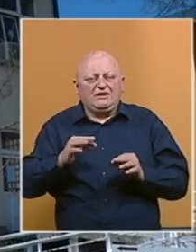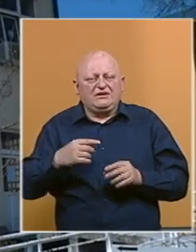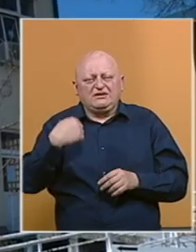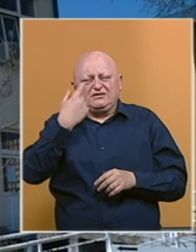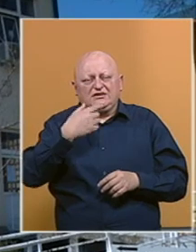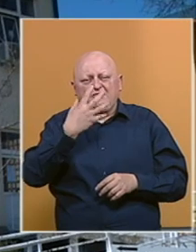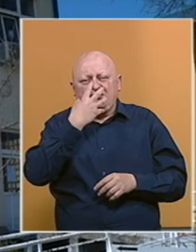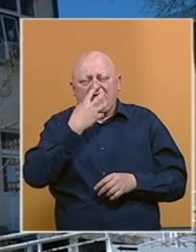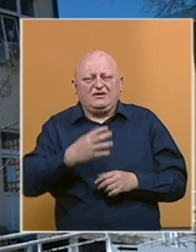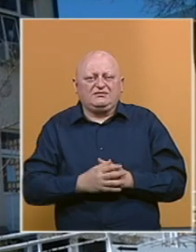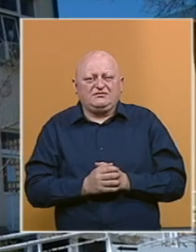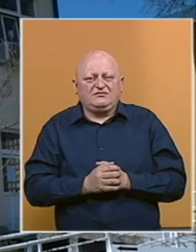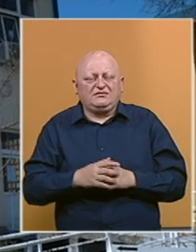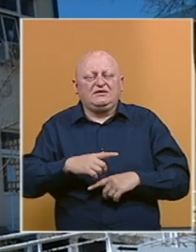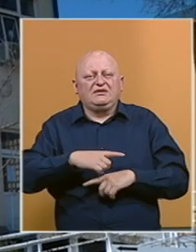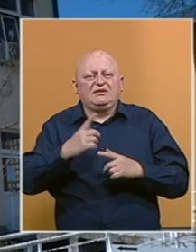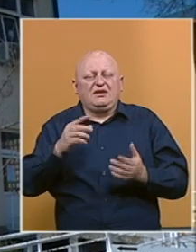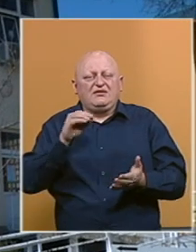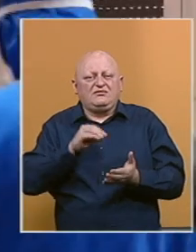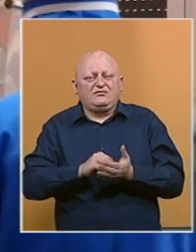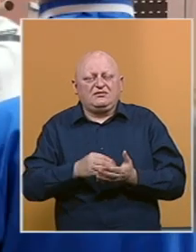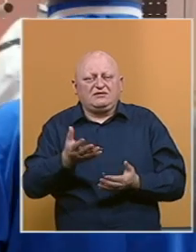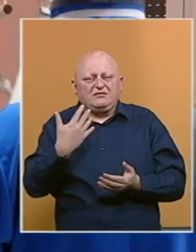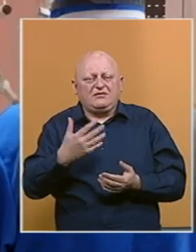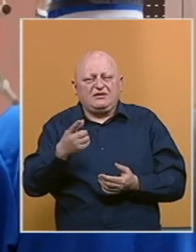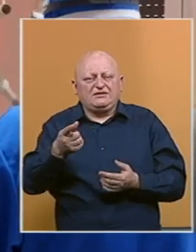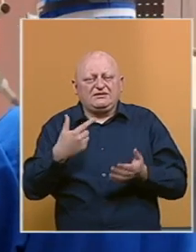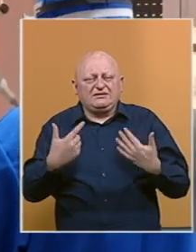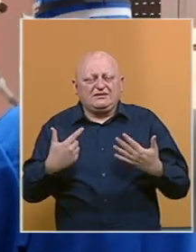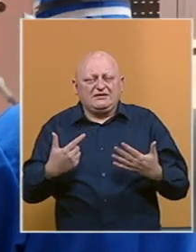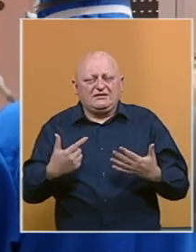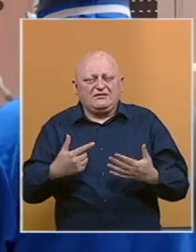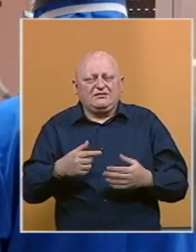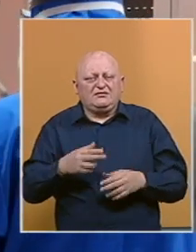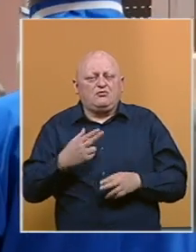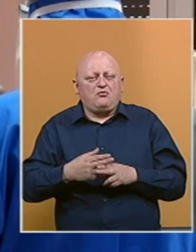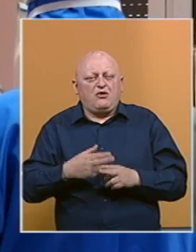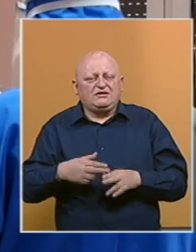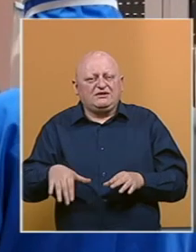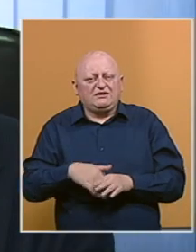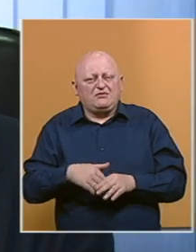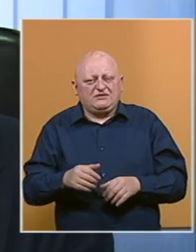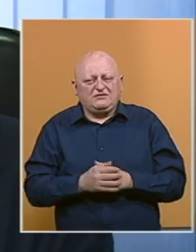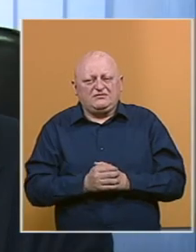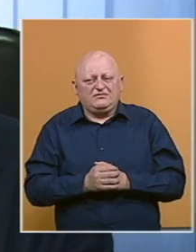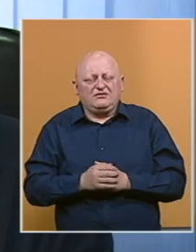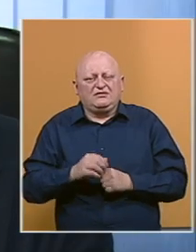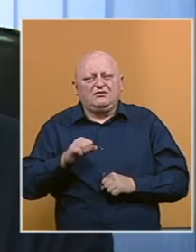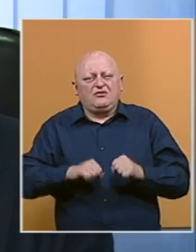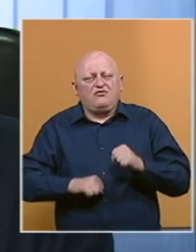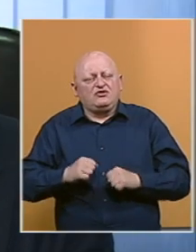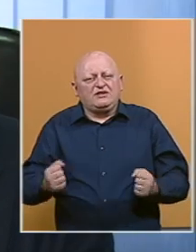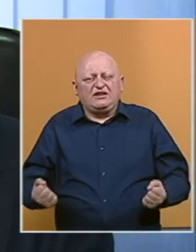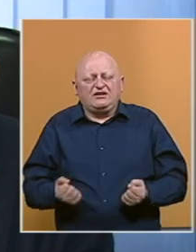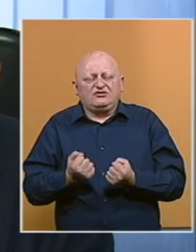mehaničkoj ventilaciji. Dnevno se evidentira između 50 i 70 inficiranih uposlenika. Funkcioniše otežano,